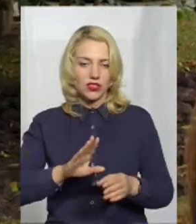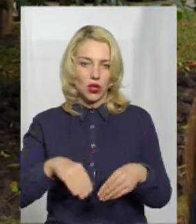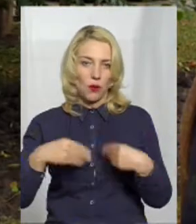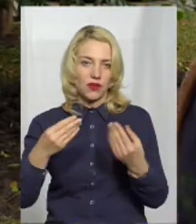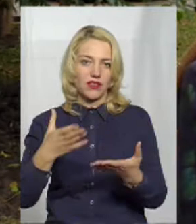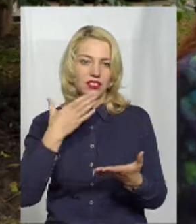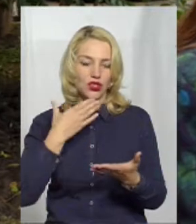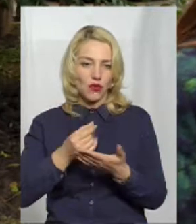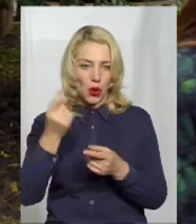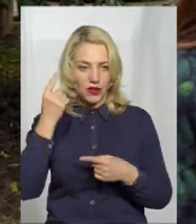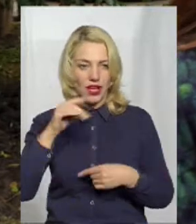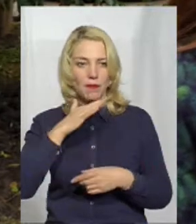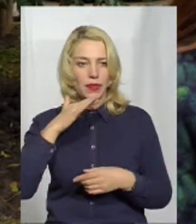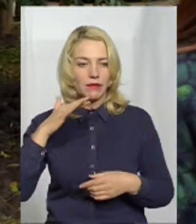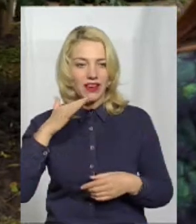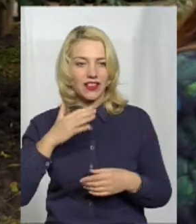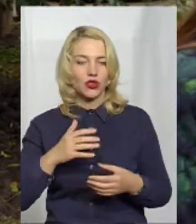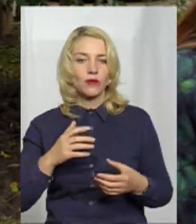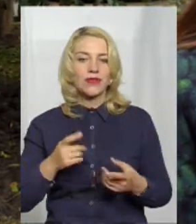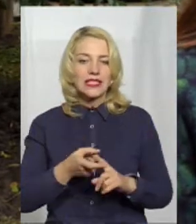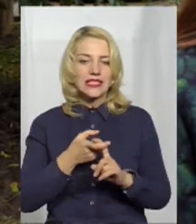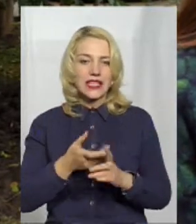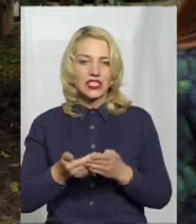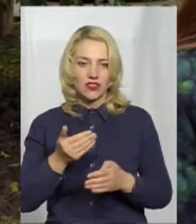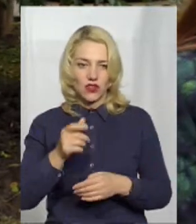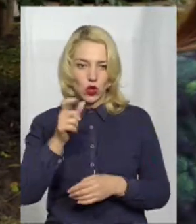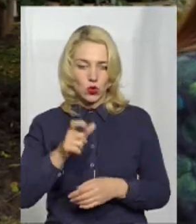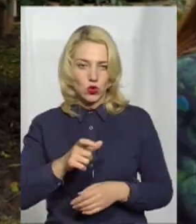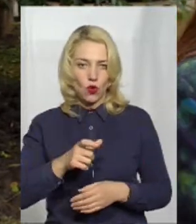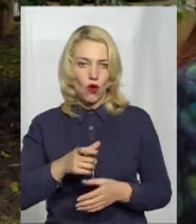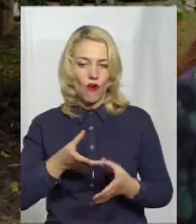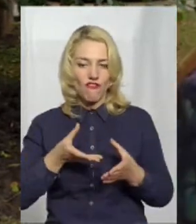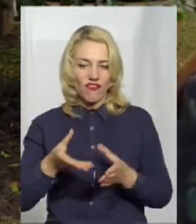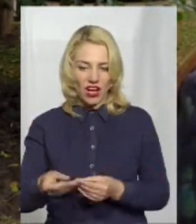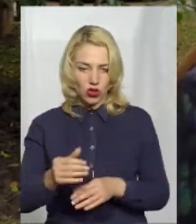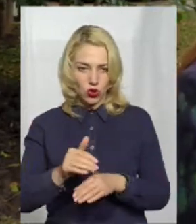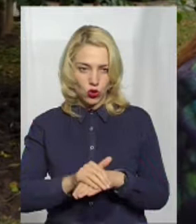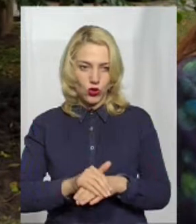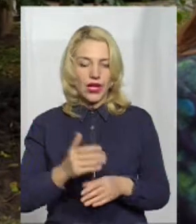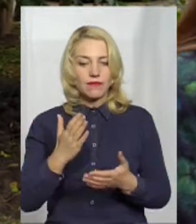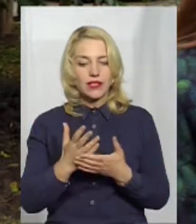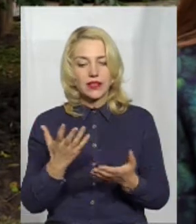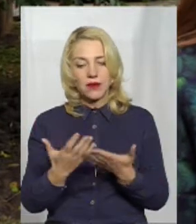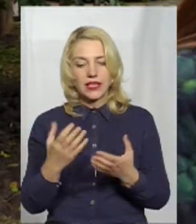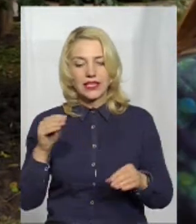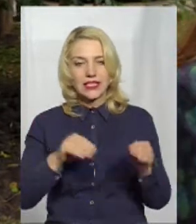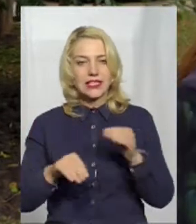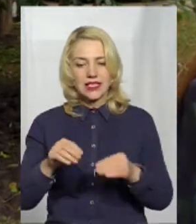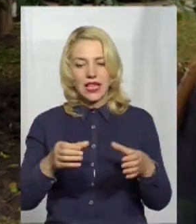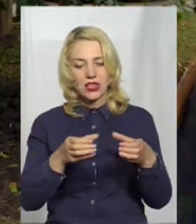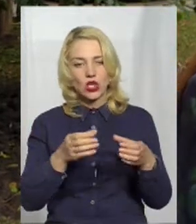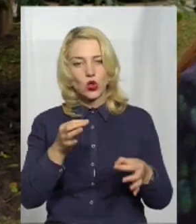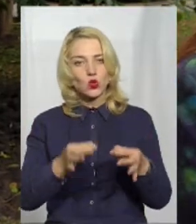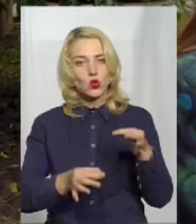Досить багато залежить ще і від людського фактору. Незмінним є все-таки склад журі, наприклад, певні суб